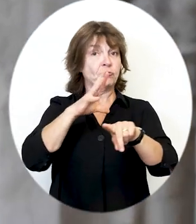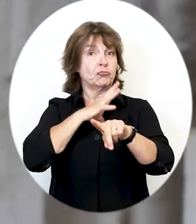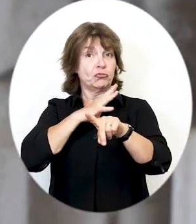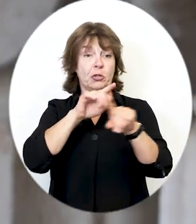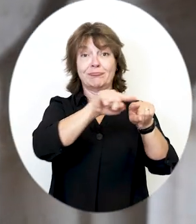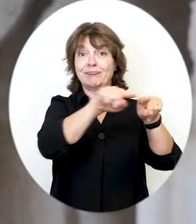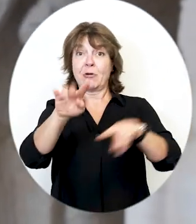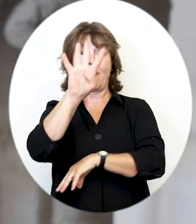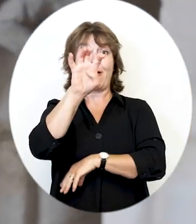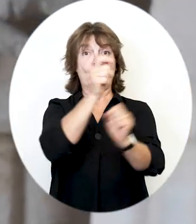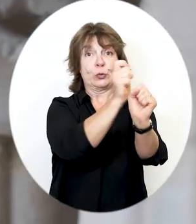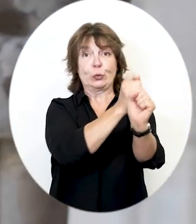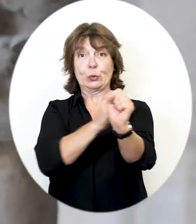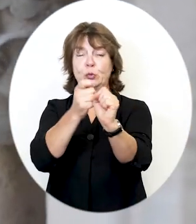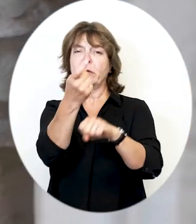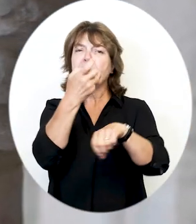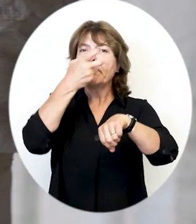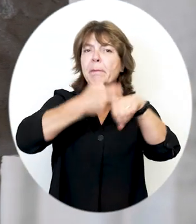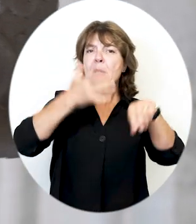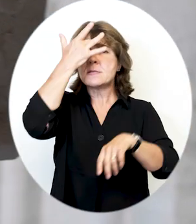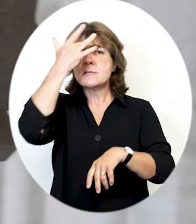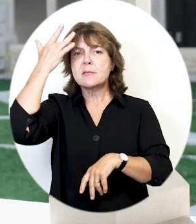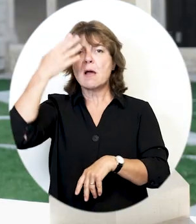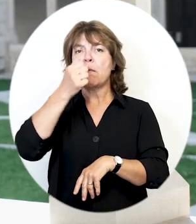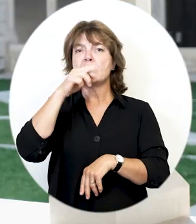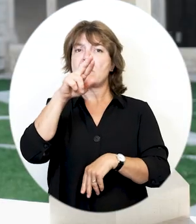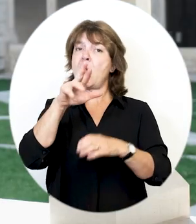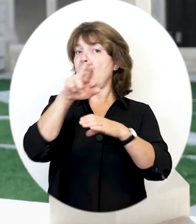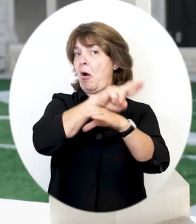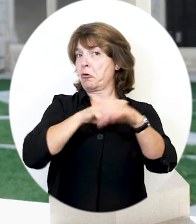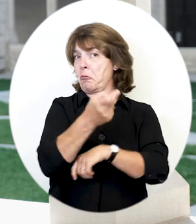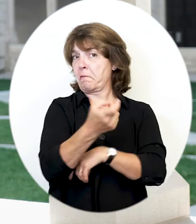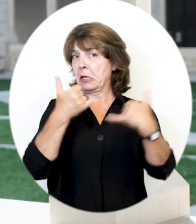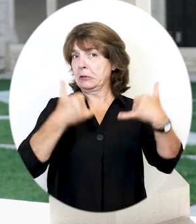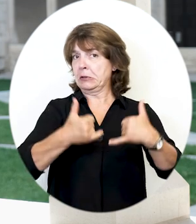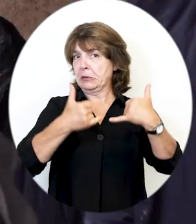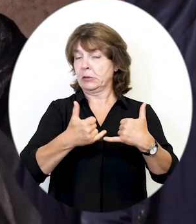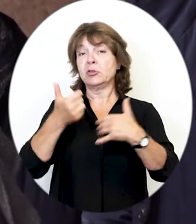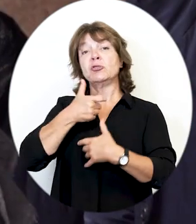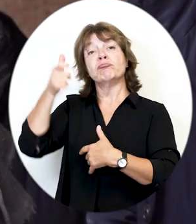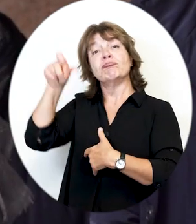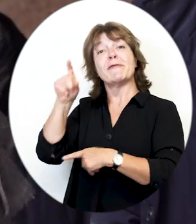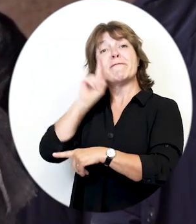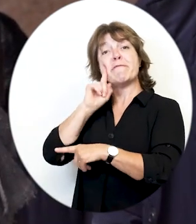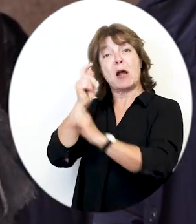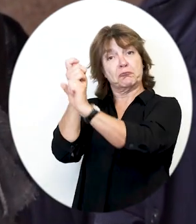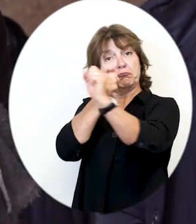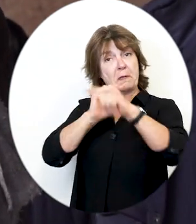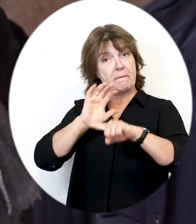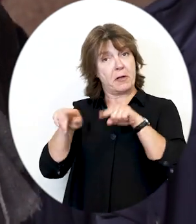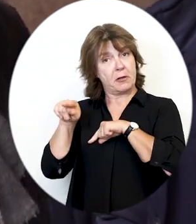40 sculptures en pierre de Saint-Marc, un calcaire local, ont été sculptées par Laetitia de Baselère.